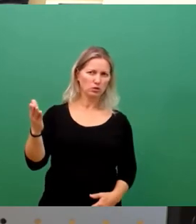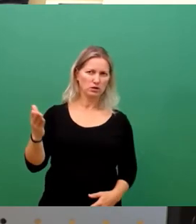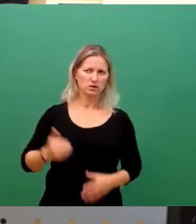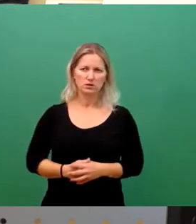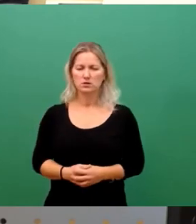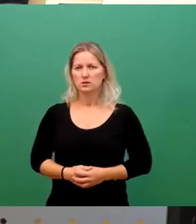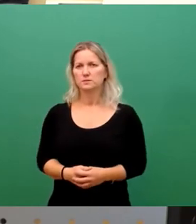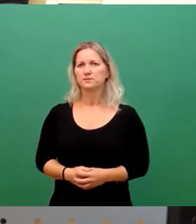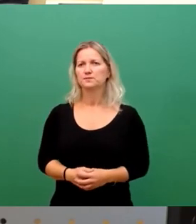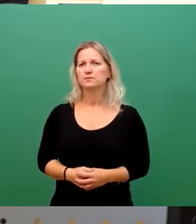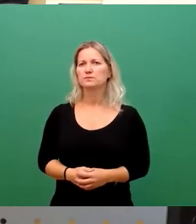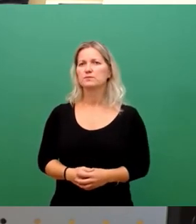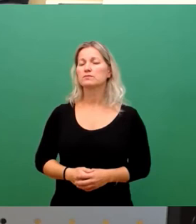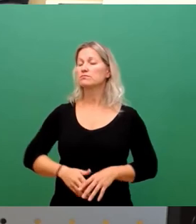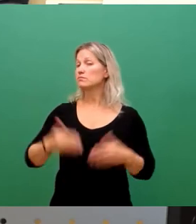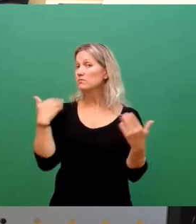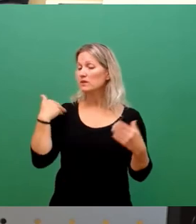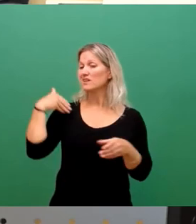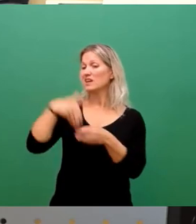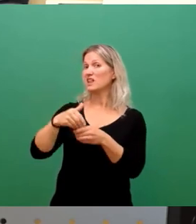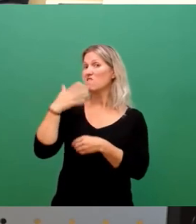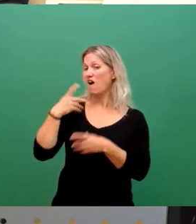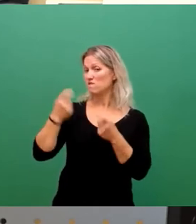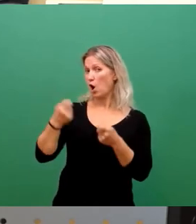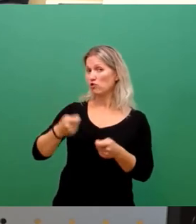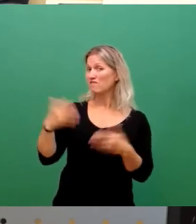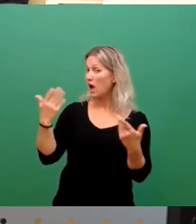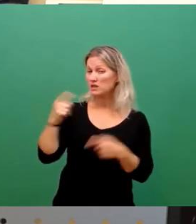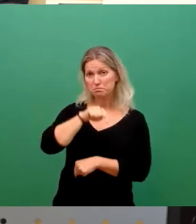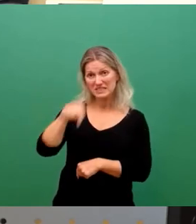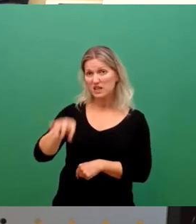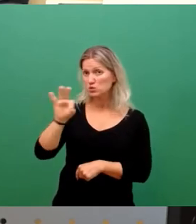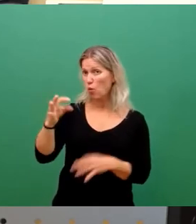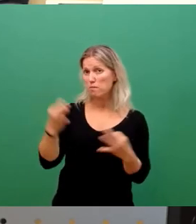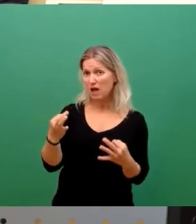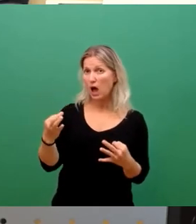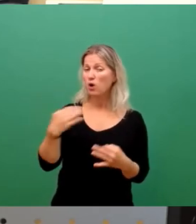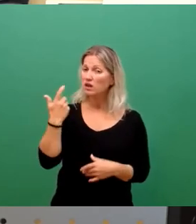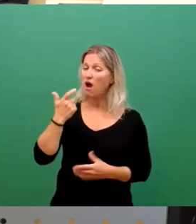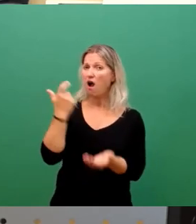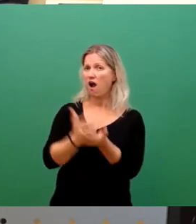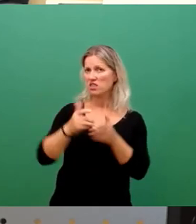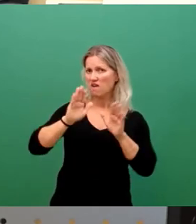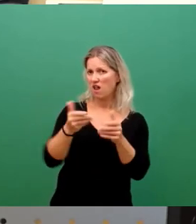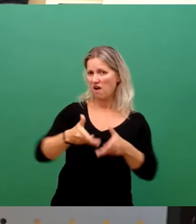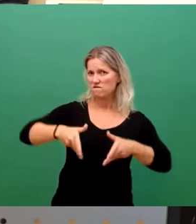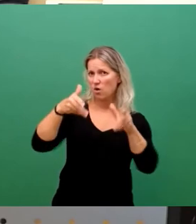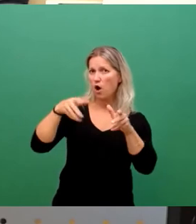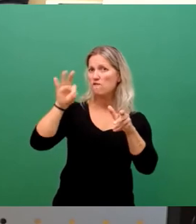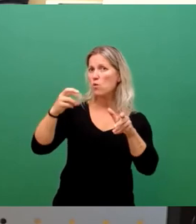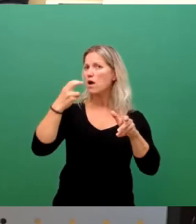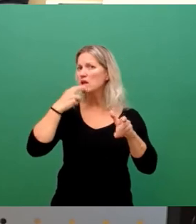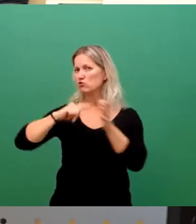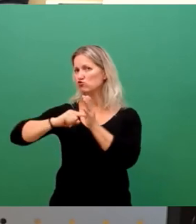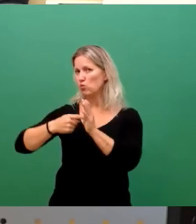Die im Antrag enthaltenen Vorschläge sind aber nach wie vor aktuell. Wir brauchen in Dresden einen Härtefallfonds für Energieschulden. Wir